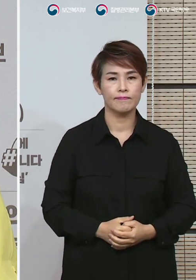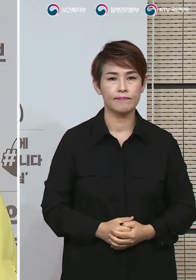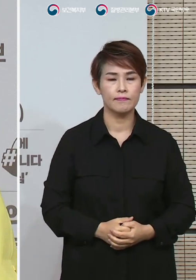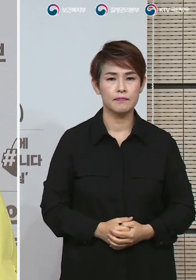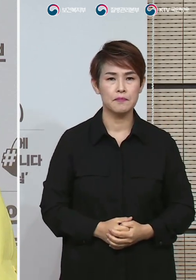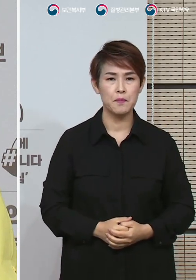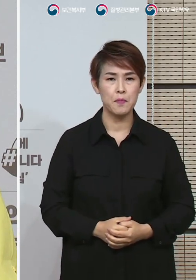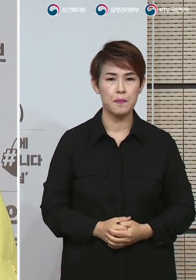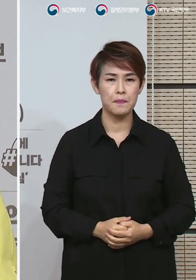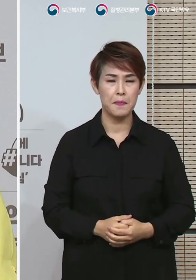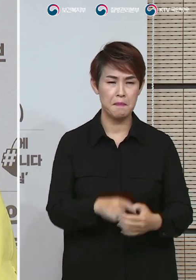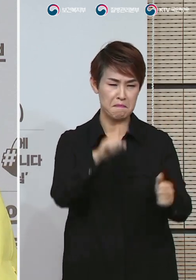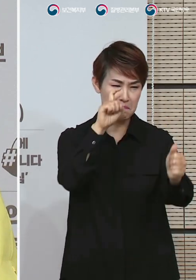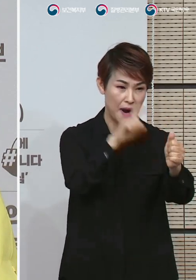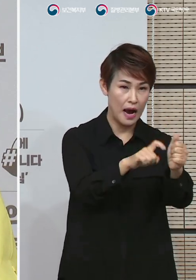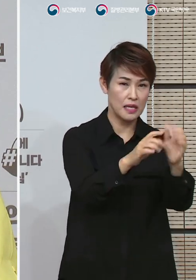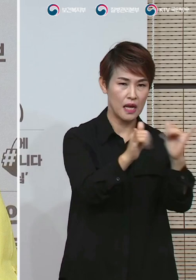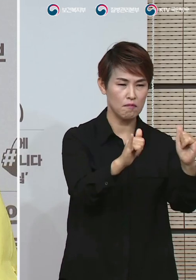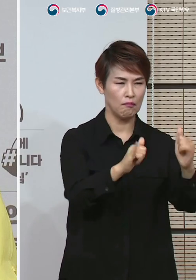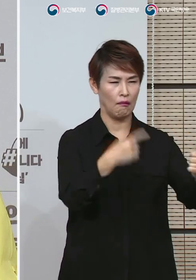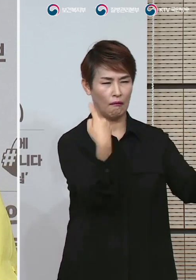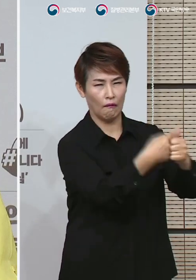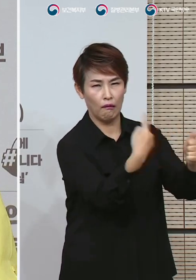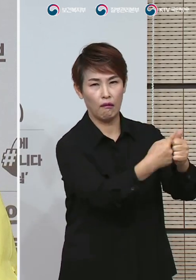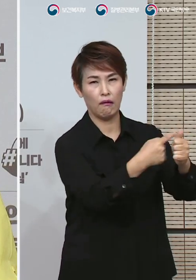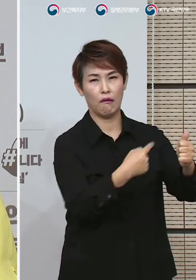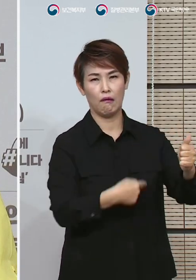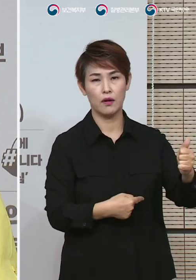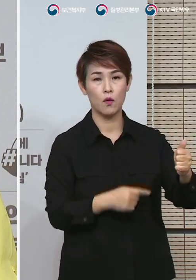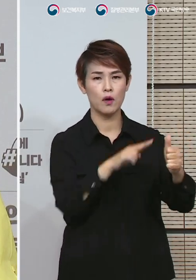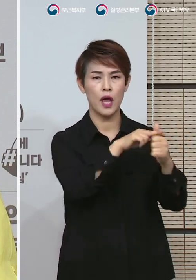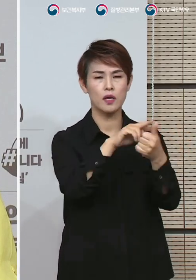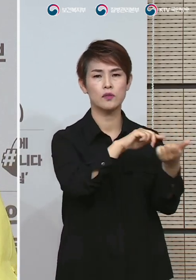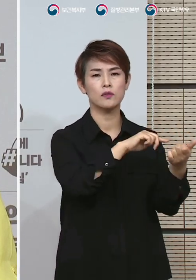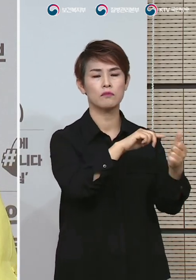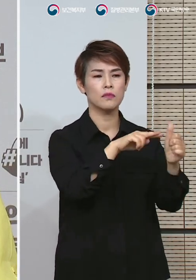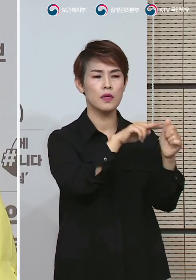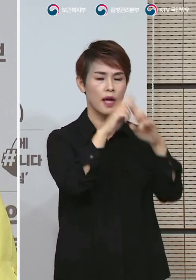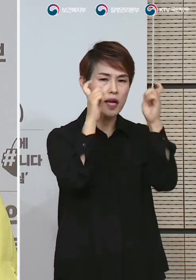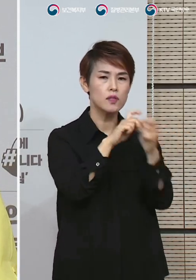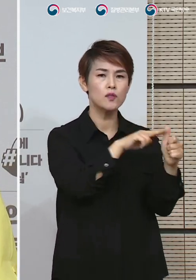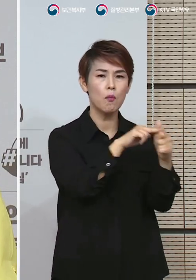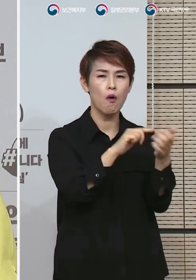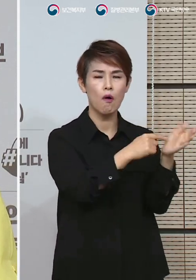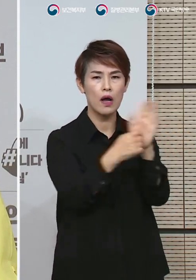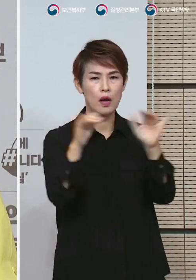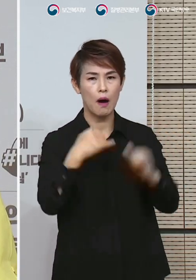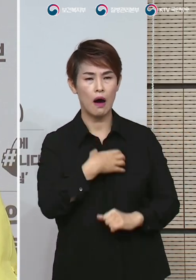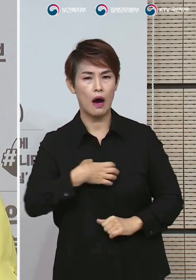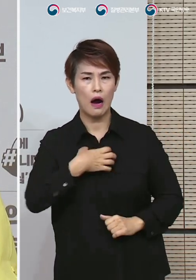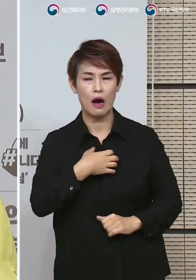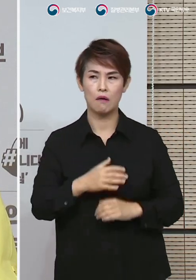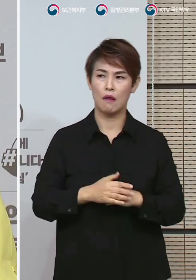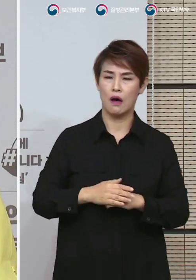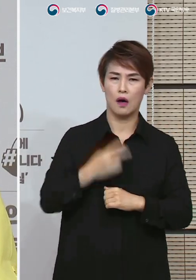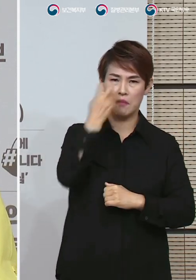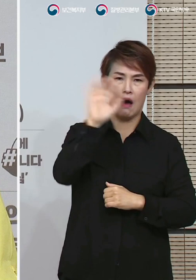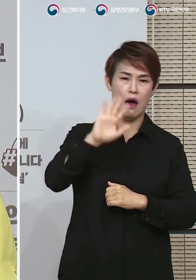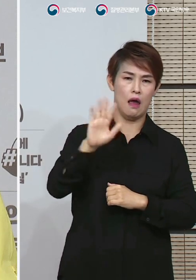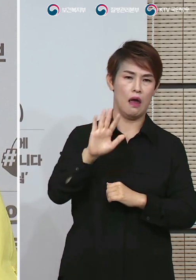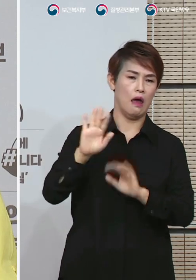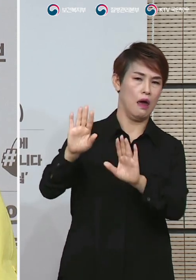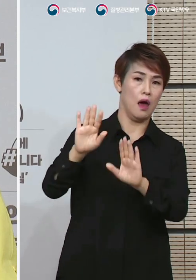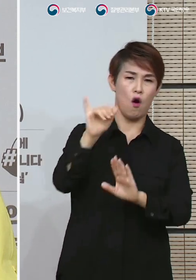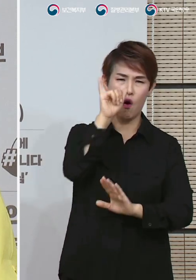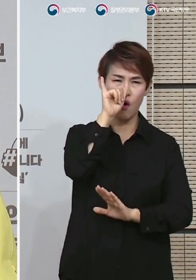확진 환자에 대한 비난과 개인정보가 불필요하게 노출되는 것에 대한 우려 때문에 검사받는 것을 꺼리는